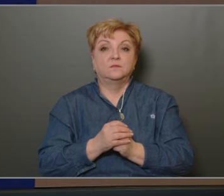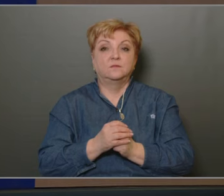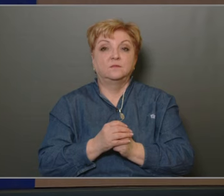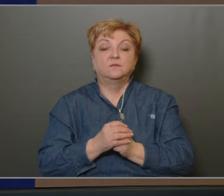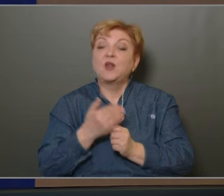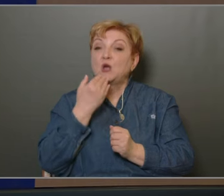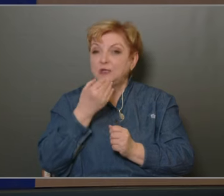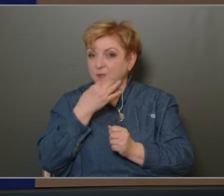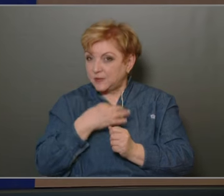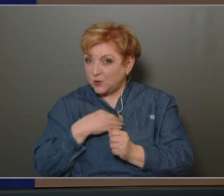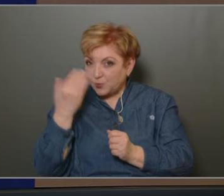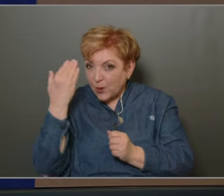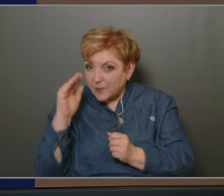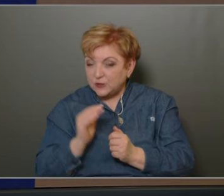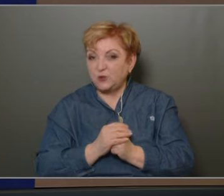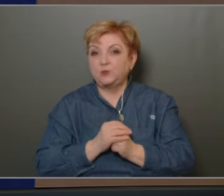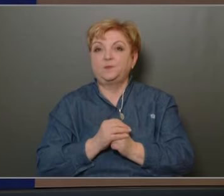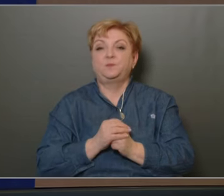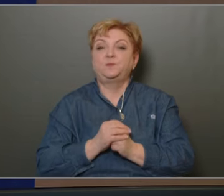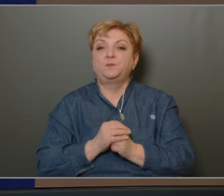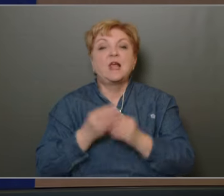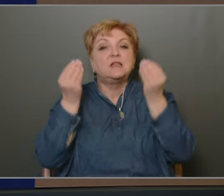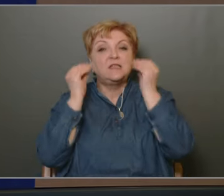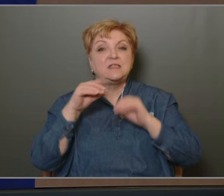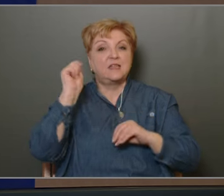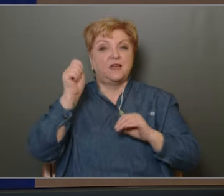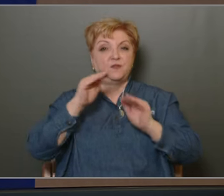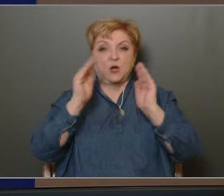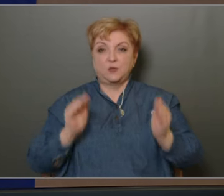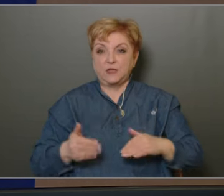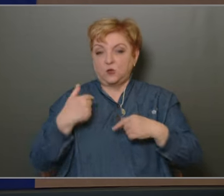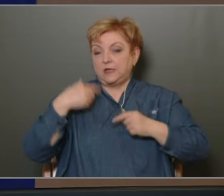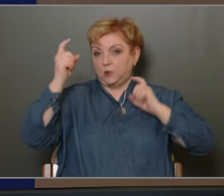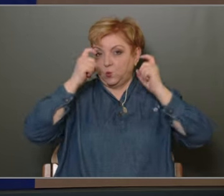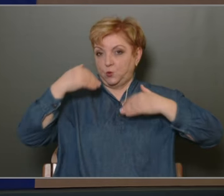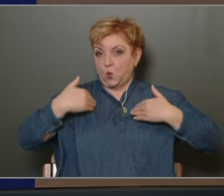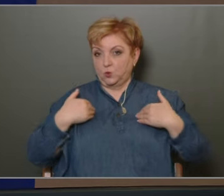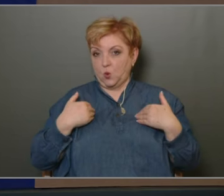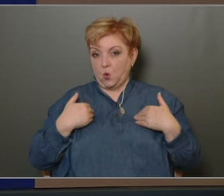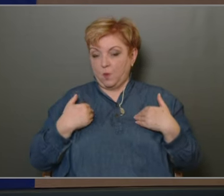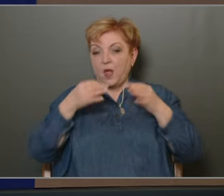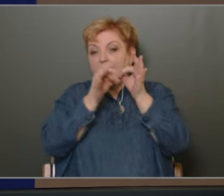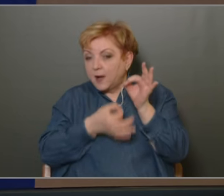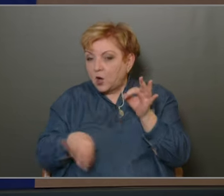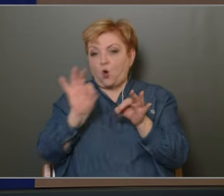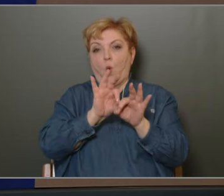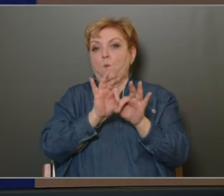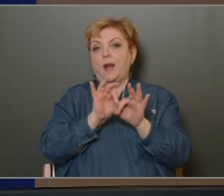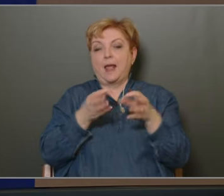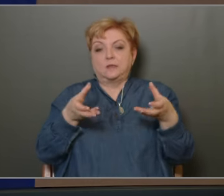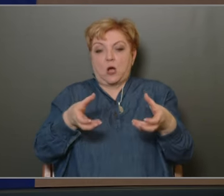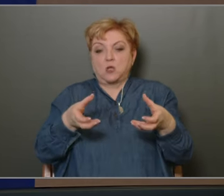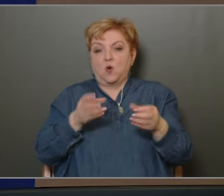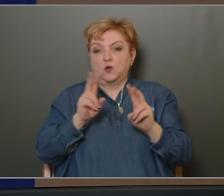Köszönöm a szót, polgármester úr Tisztelt képviselőtestület, azt gondolom, hogy egy komplex anyag van